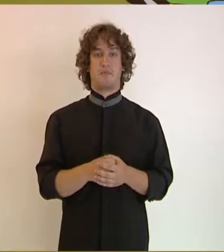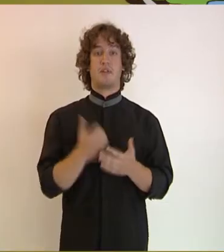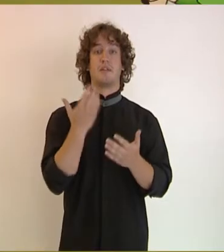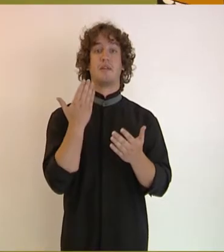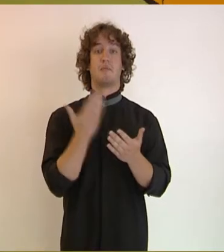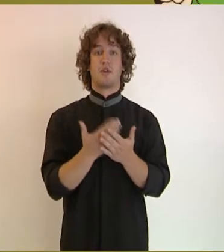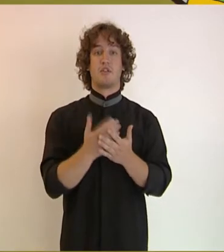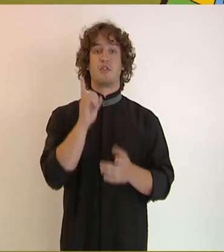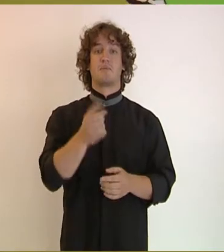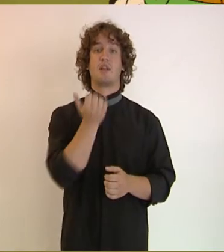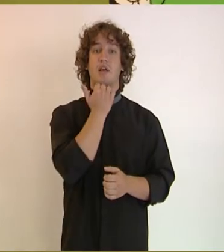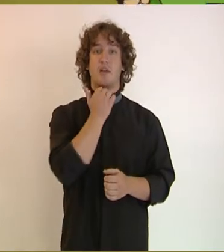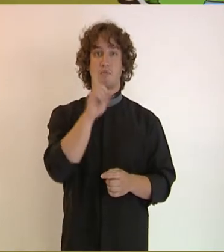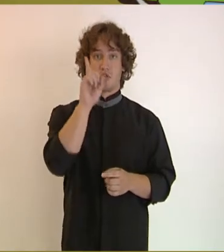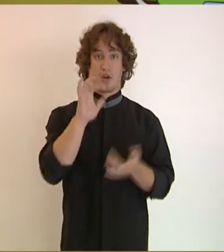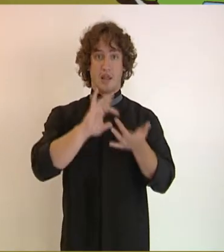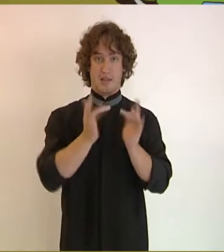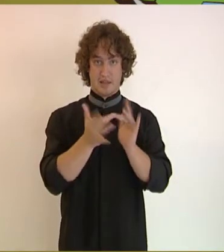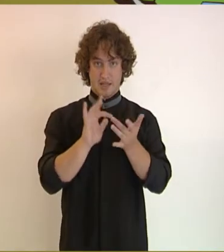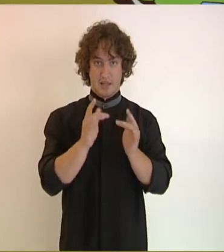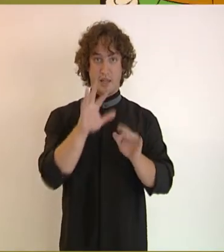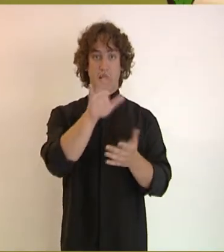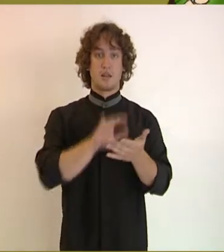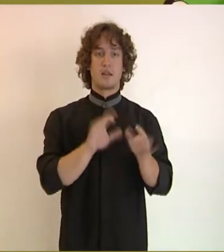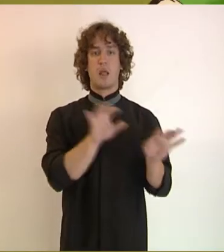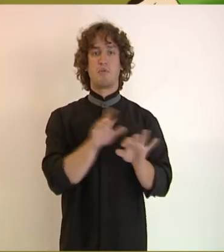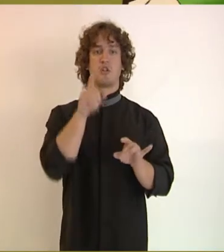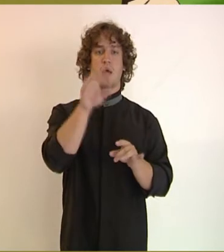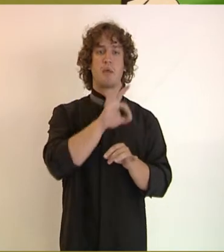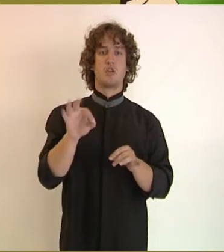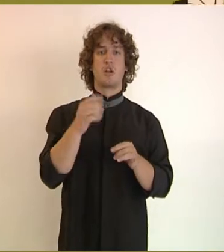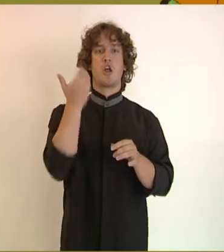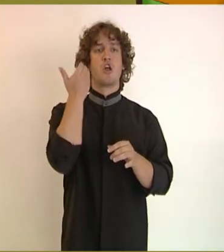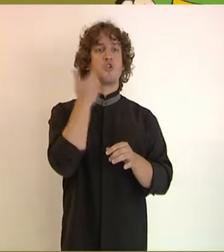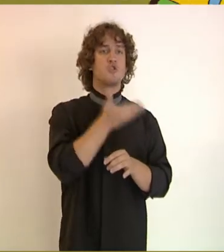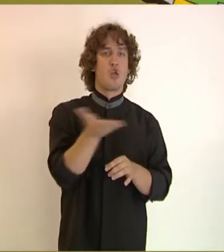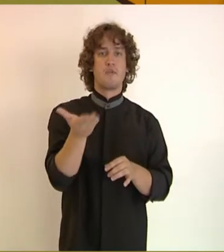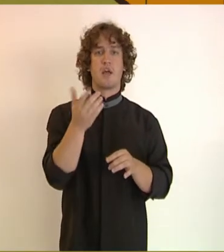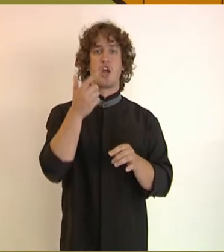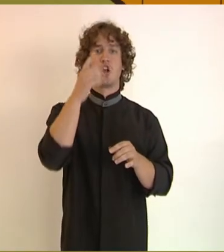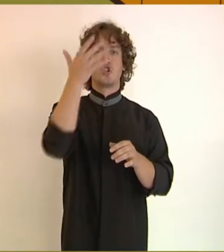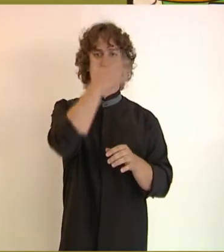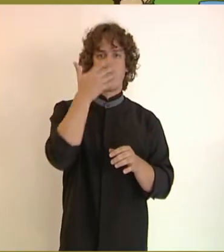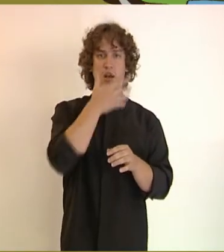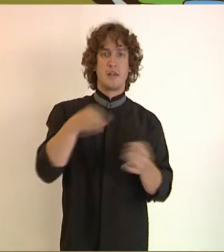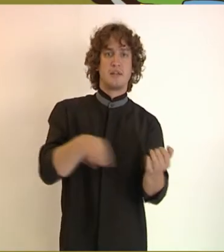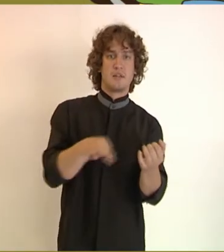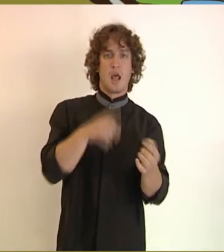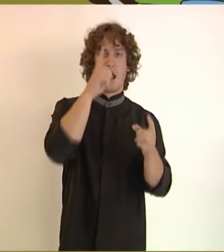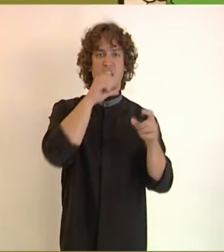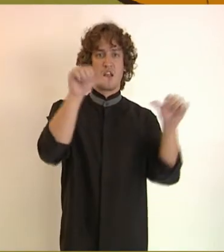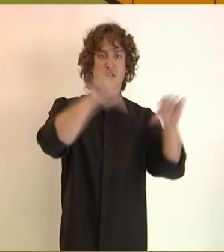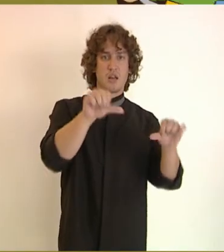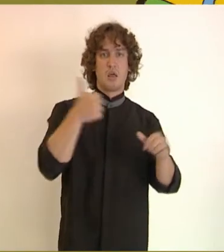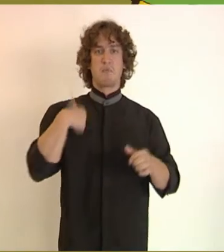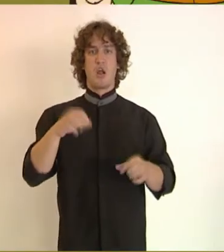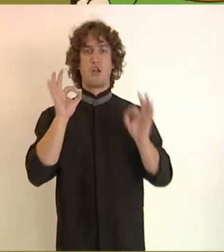Múdry Bača sa stará o každú ovcu rovnako. Nerobí rozdiely. Nie je všetko pravda, čo je na internete.